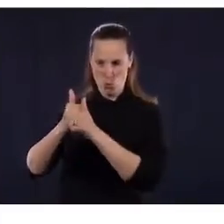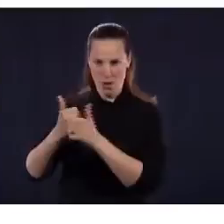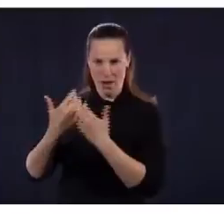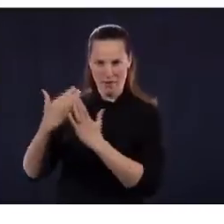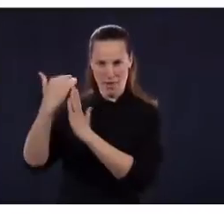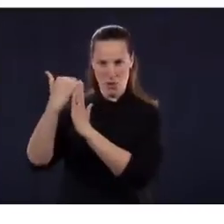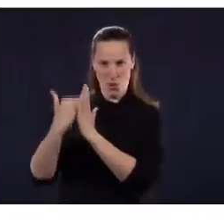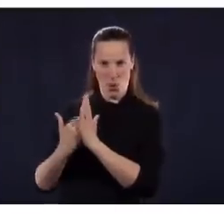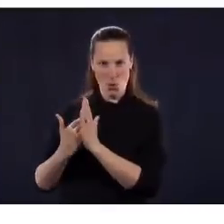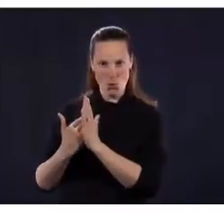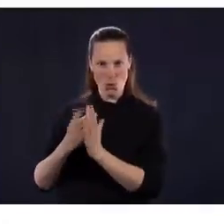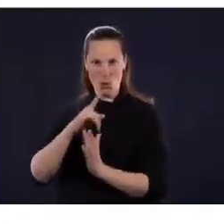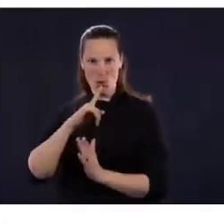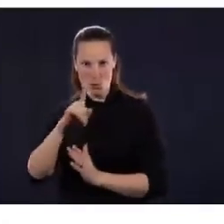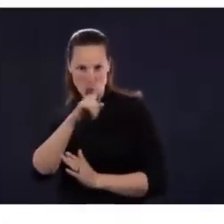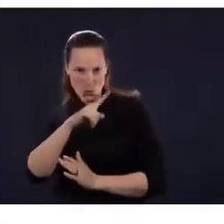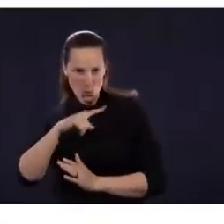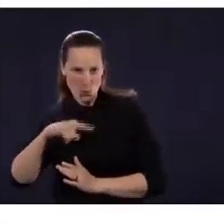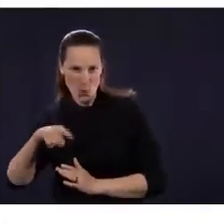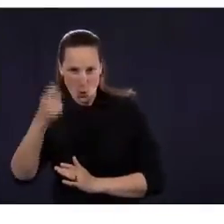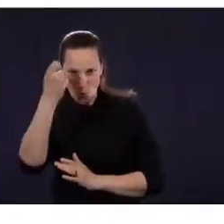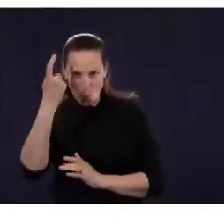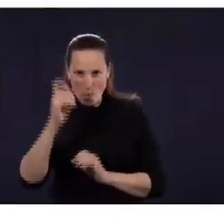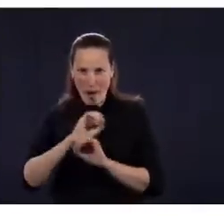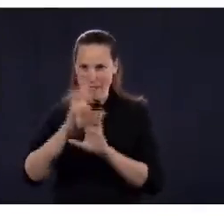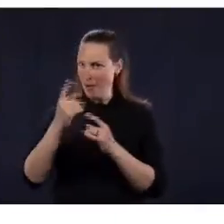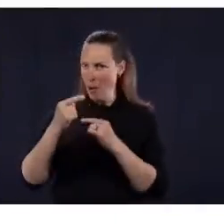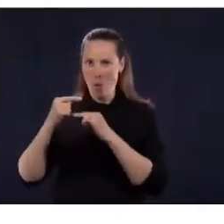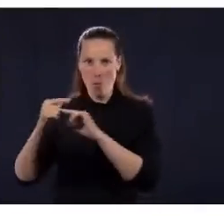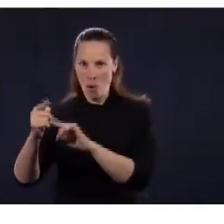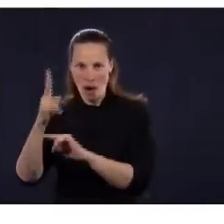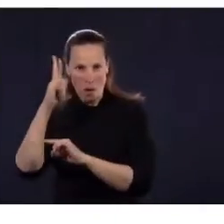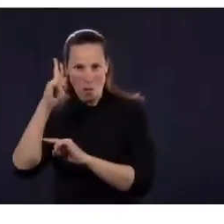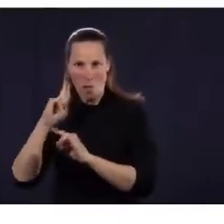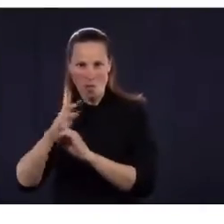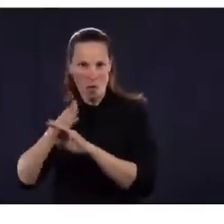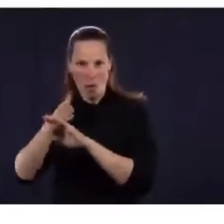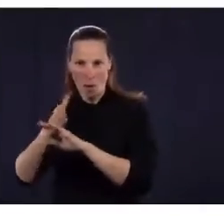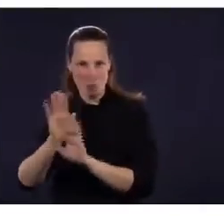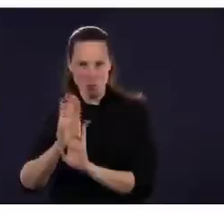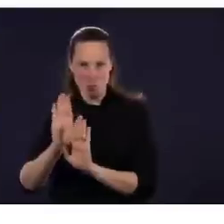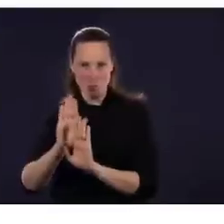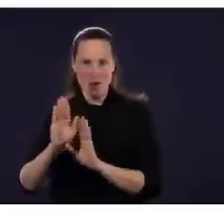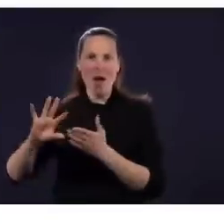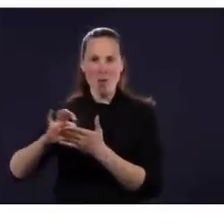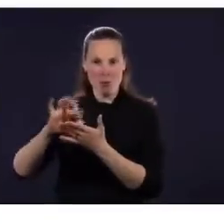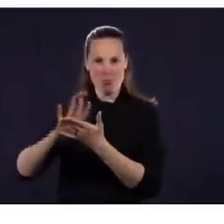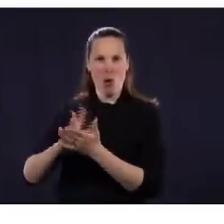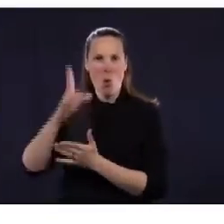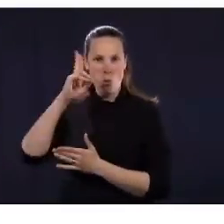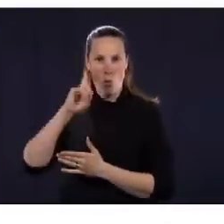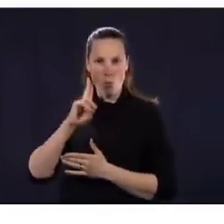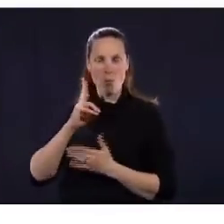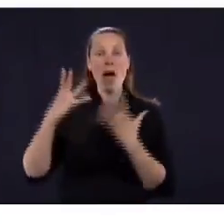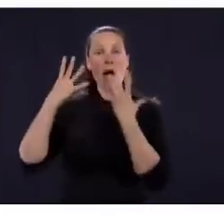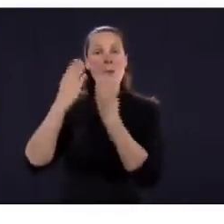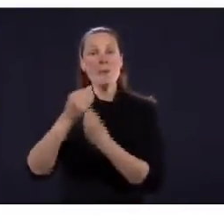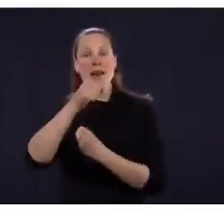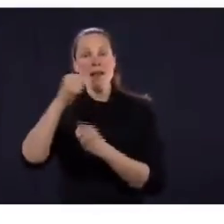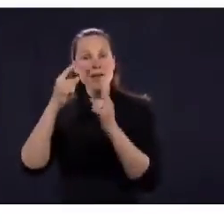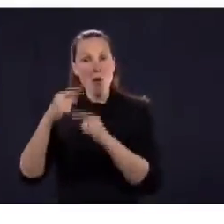mes pensées sont pour les proches, les familles de ces personnes décédées. C'est important